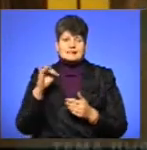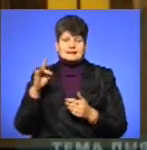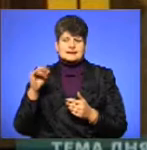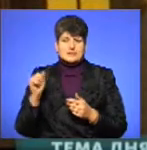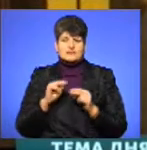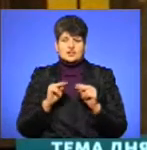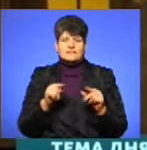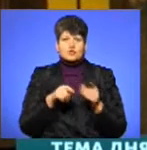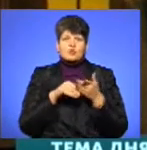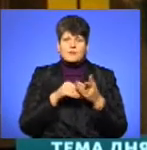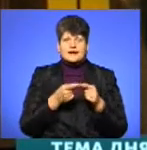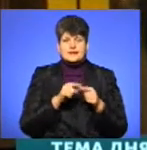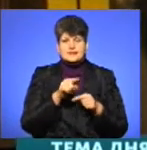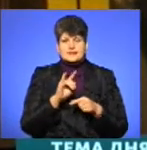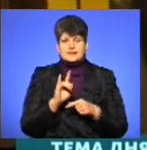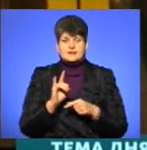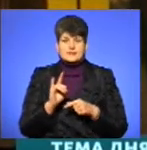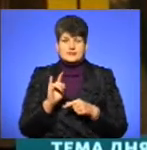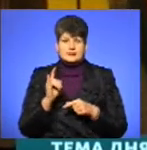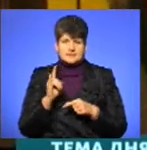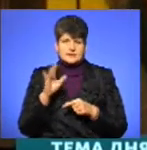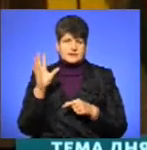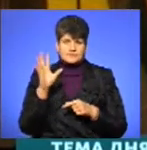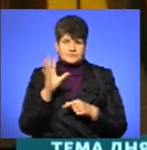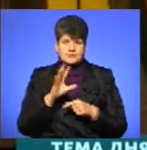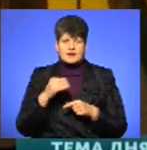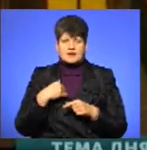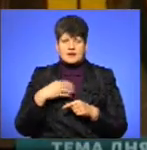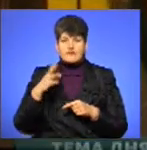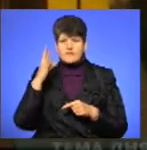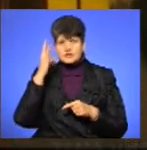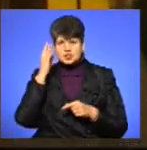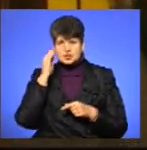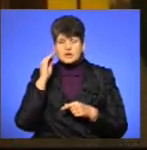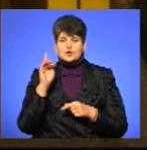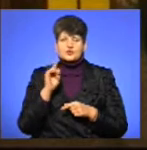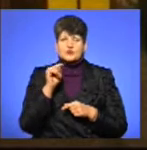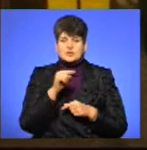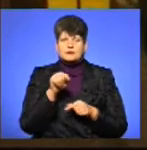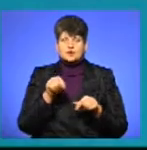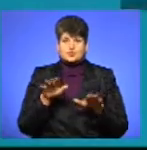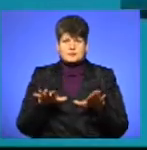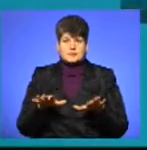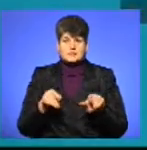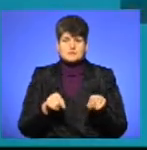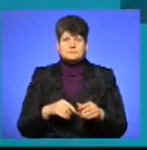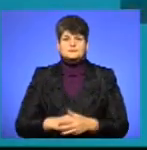допомагає цій дитині. Допомогуся абсолютно. Я вважаю, що їм тут місце.